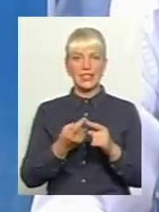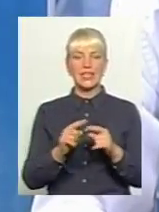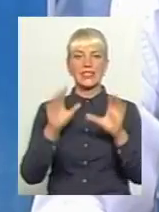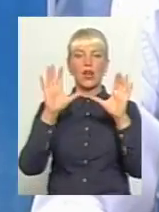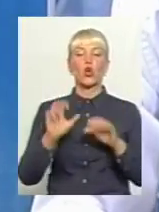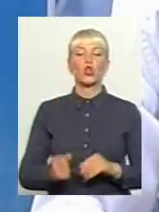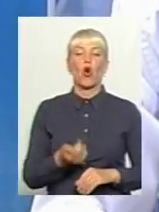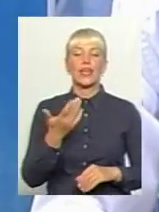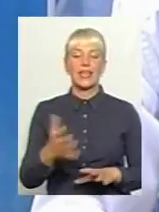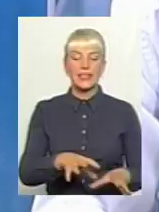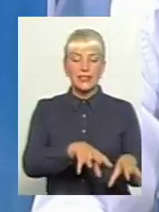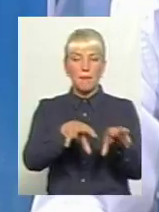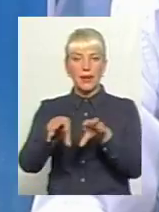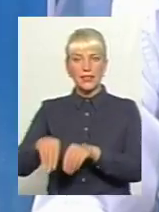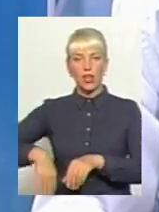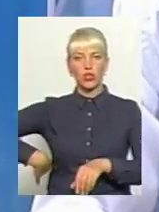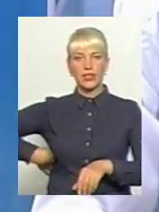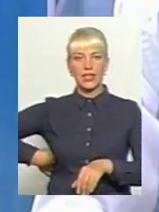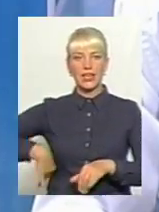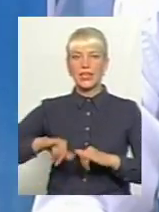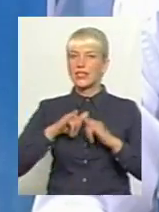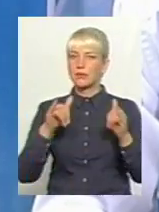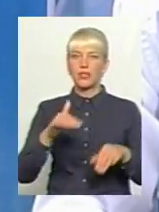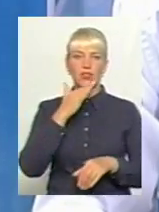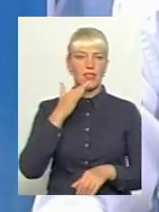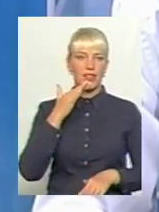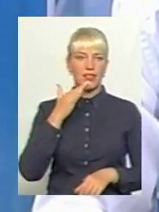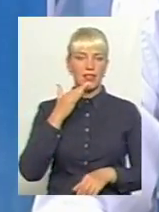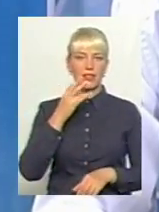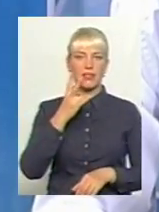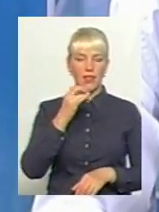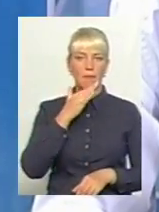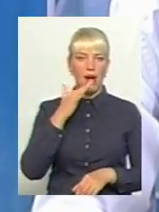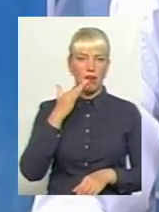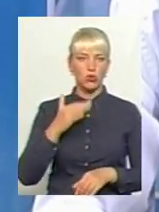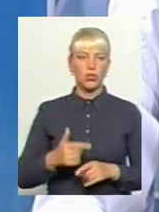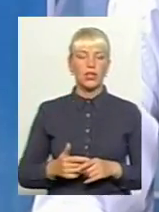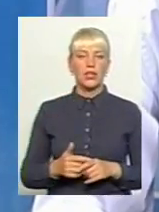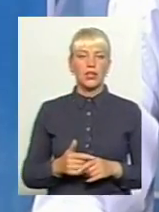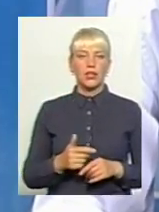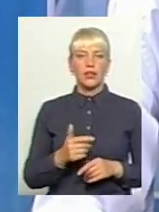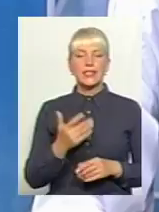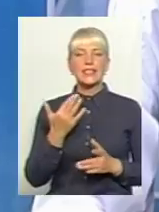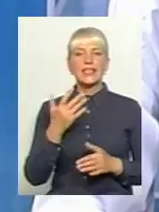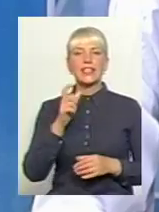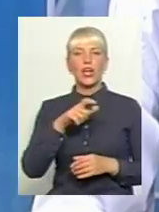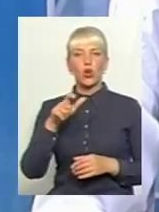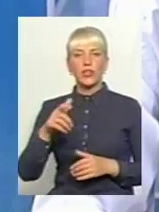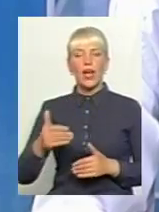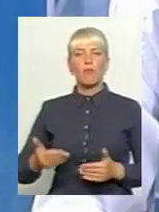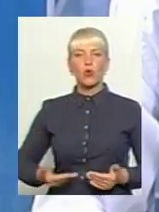пересадок нирки збільшиться небагато. Скільки зараз у нашій області живе людей з пересадженою ниркою? Адже нині